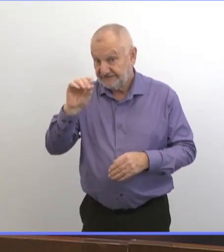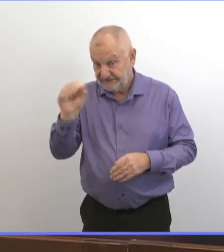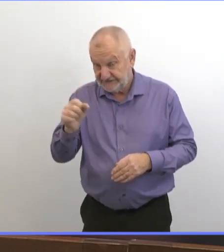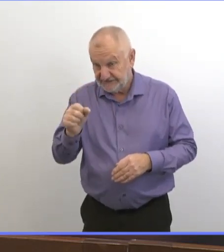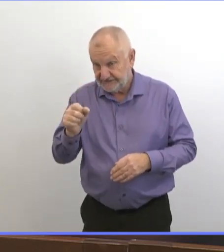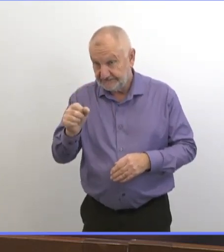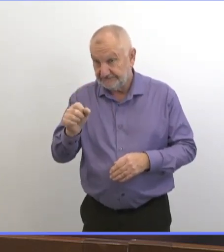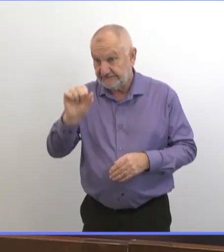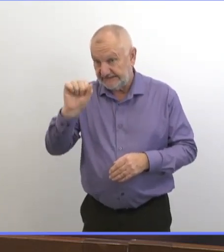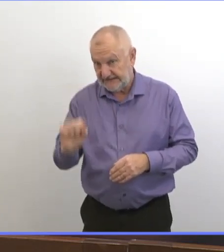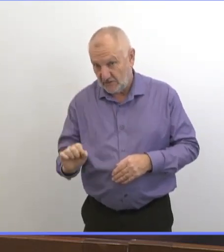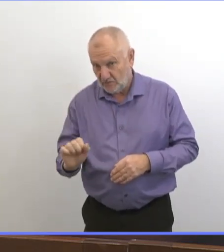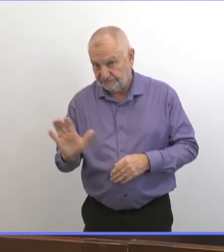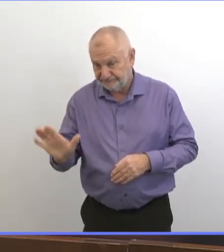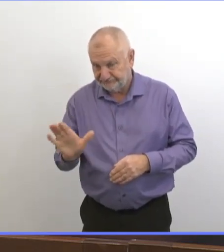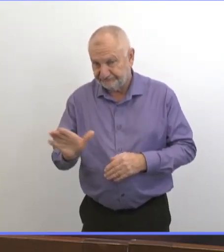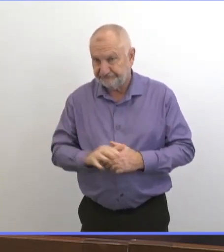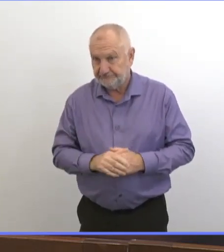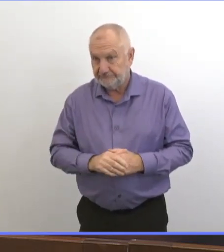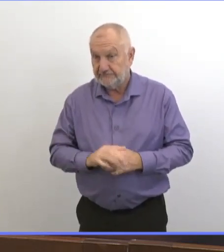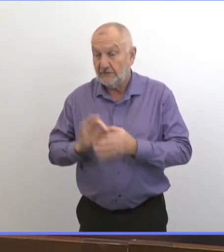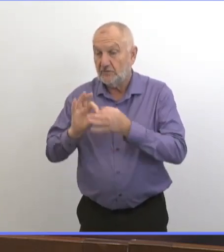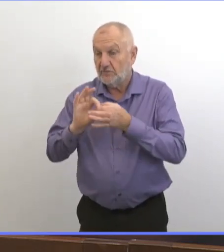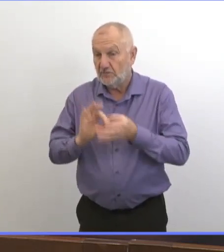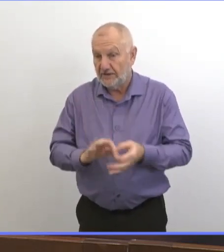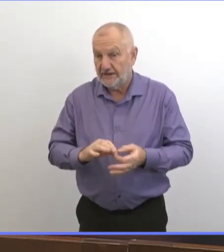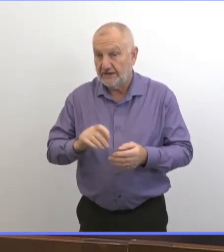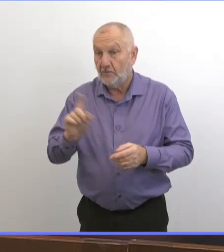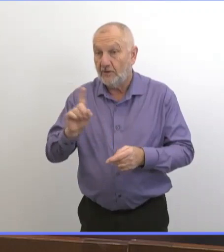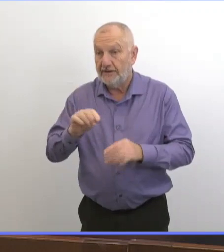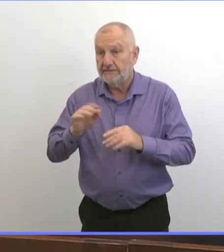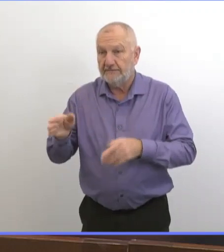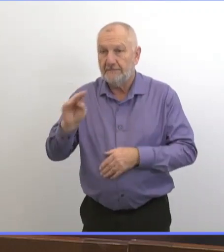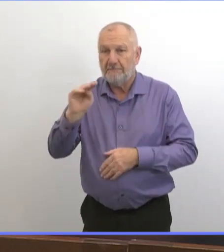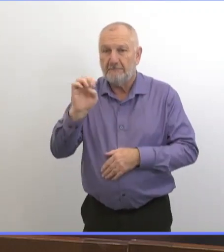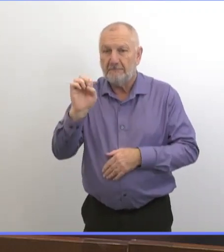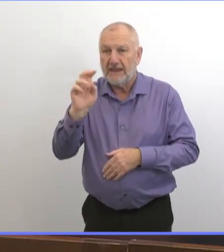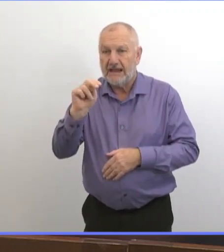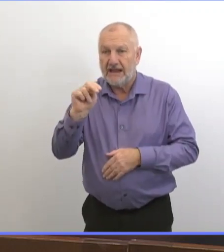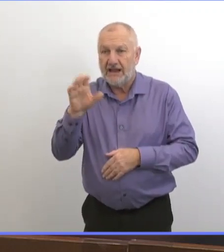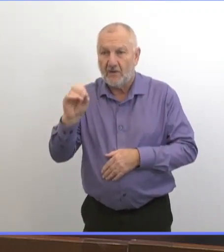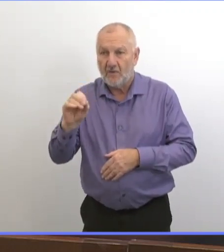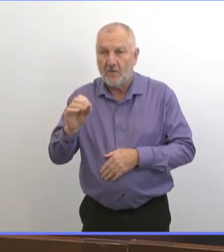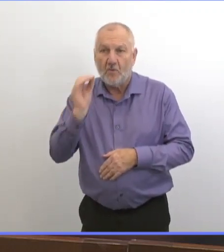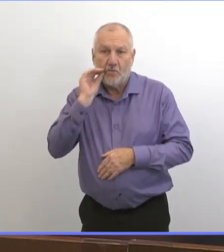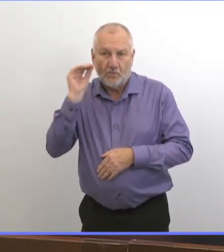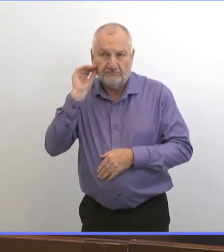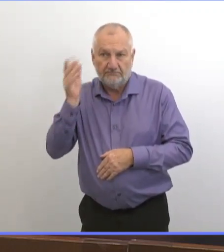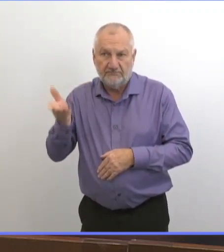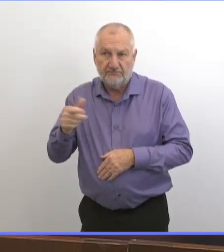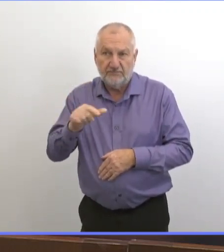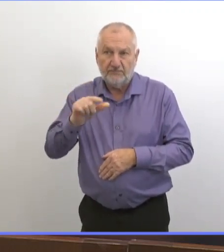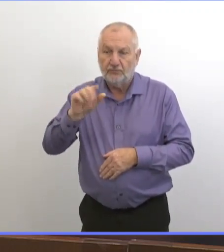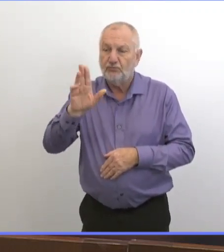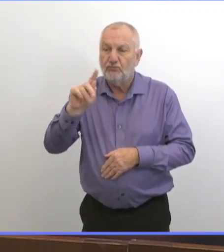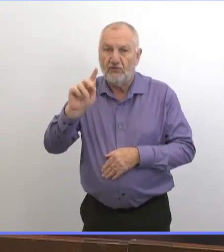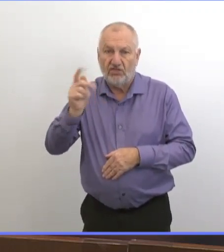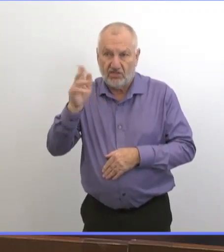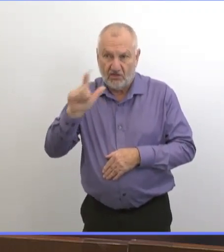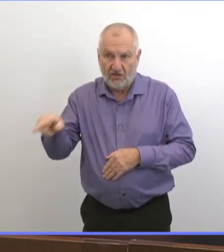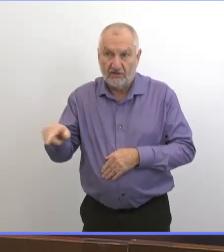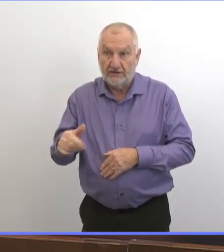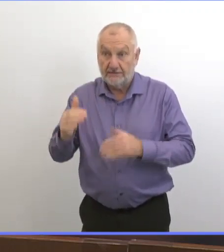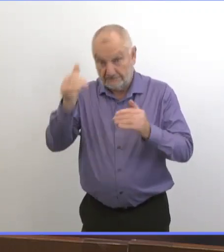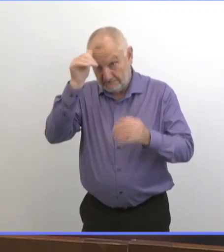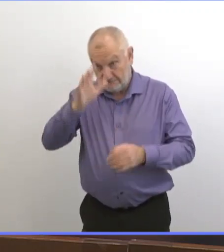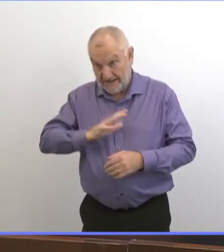lié au foyer épidémique de Menohome à Gruntal, un non-ingénaire de Santé Sud